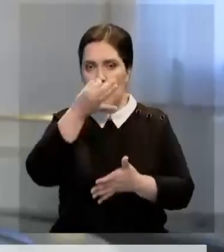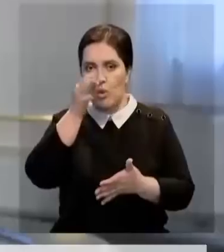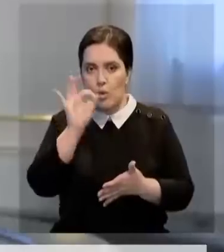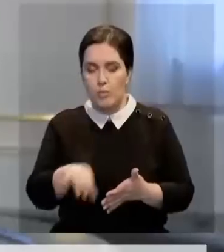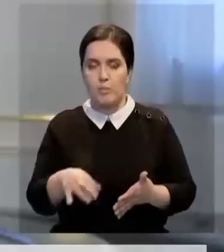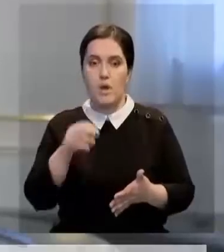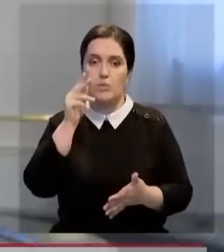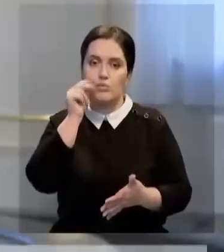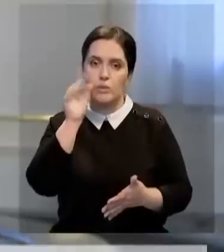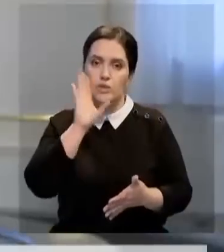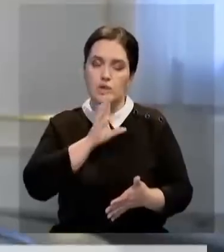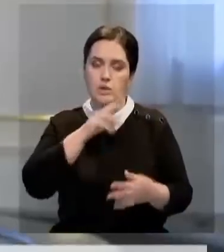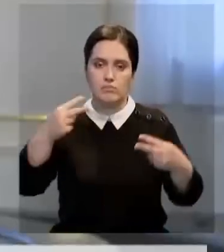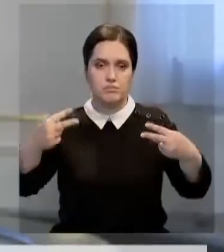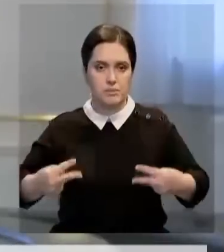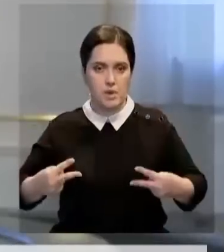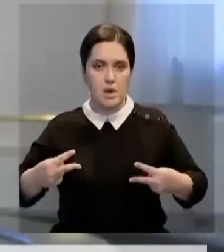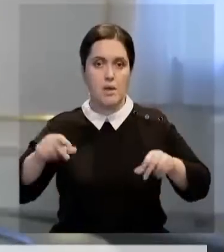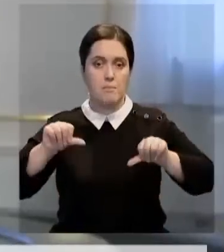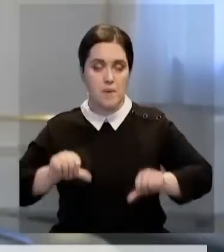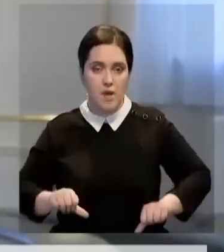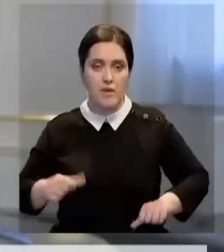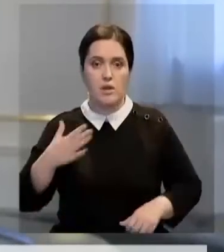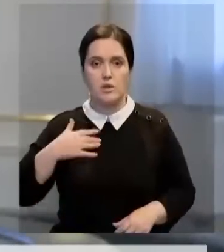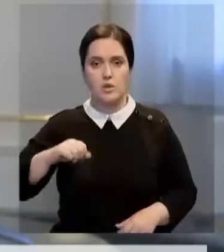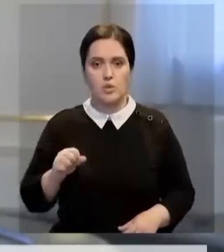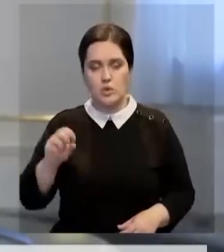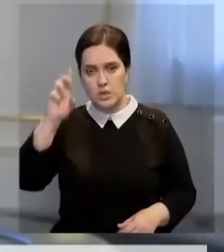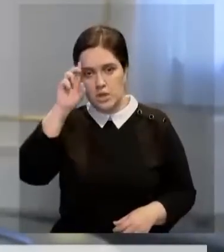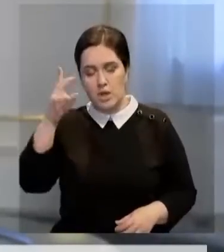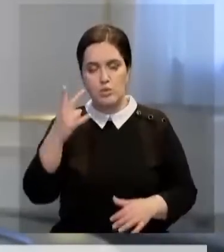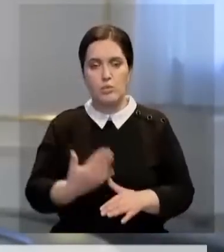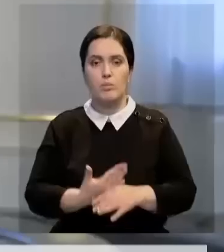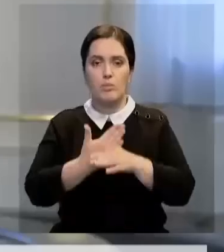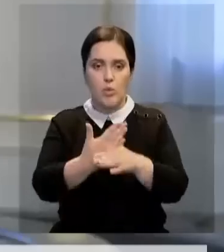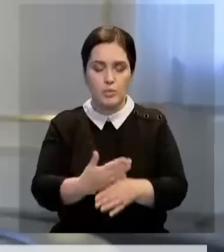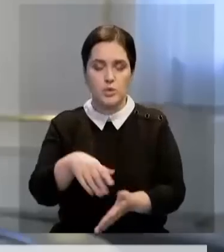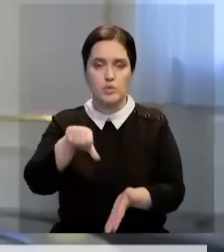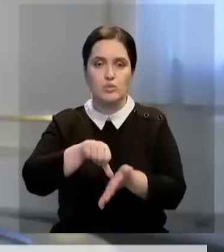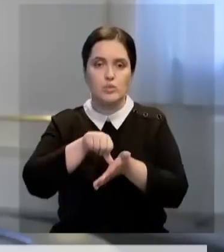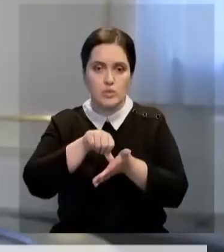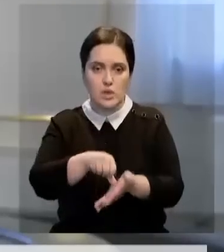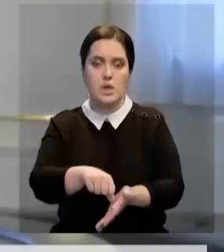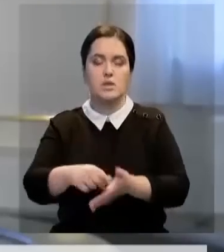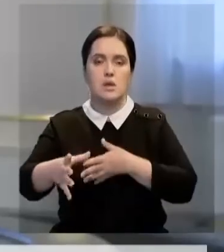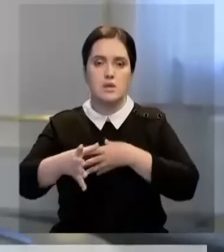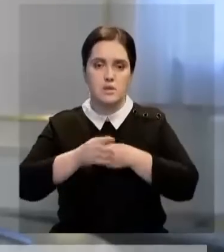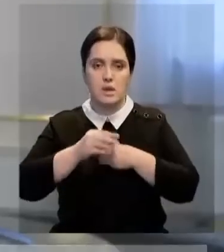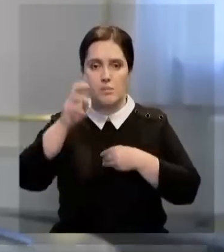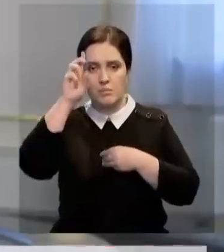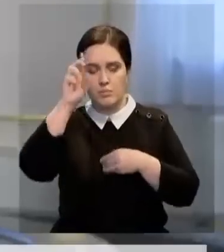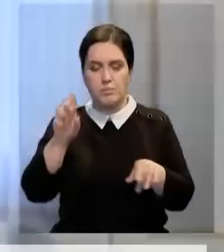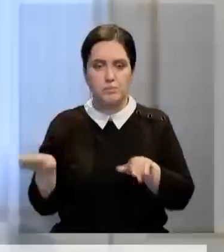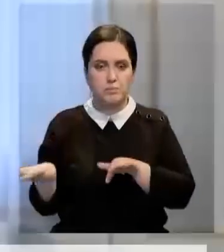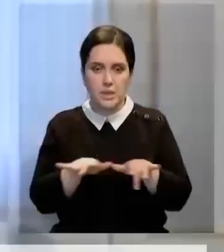гендерного равенства с дружественными странами, оказывать помощь и участвовать в совместных гуманитарных